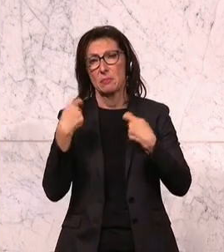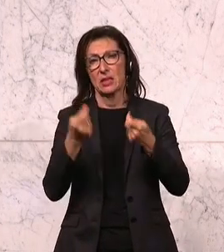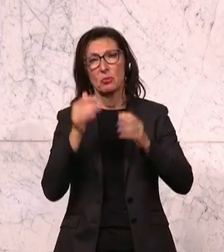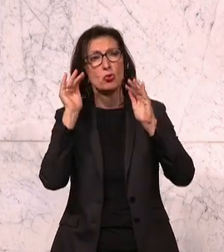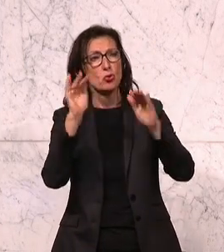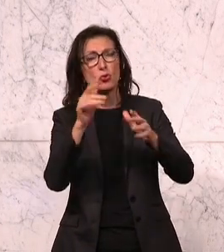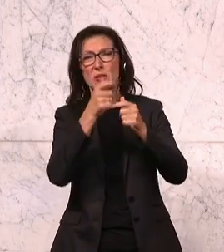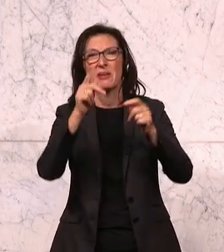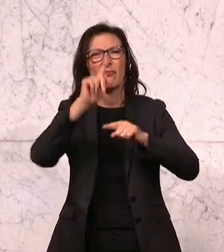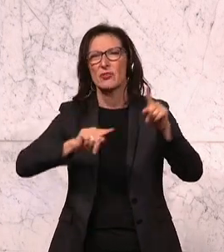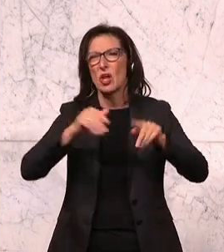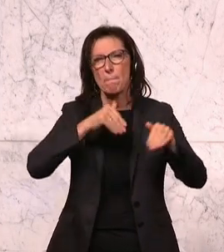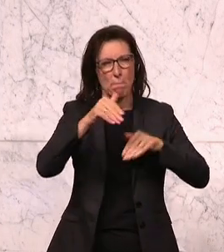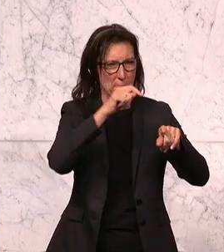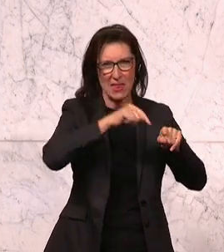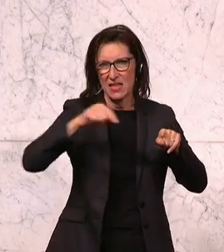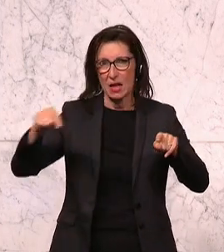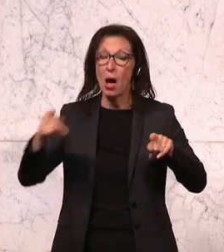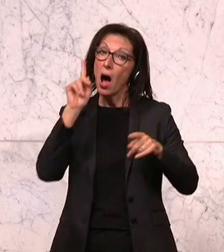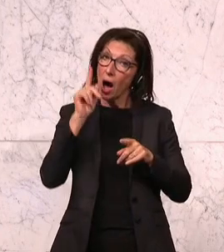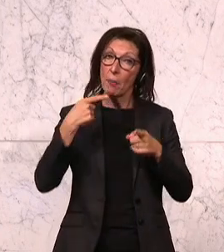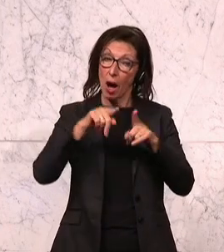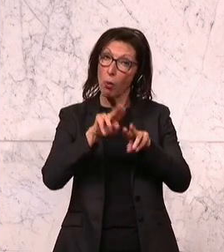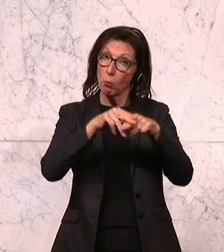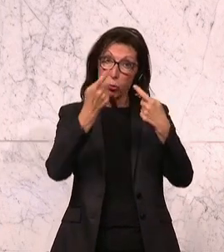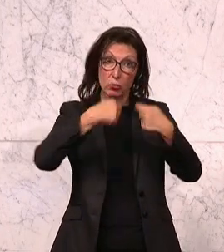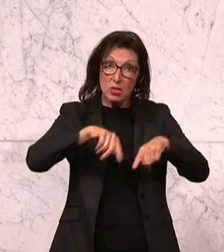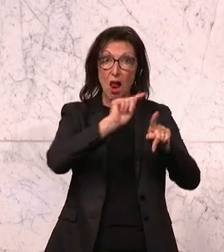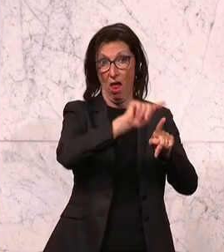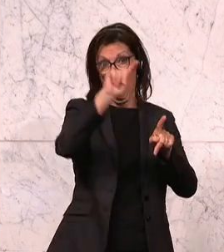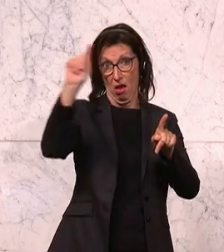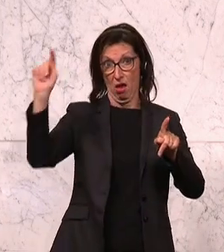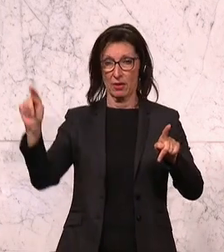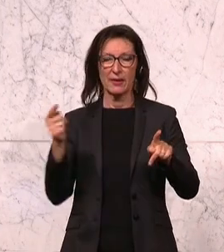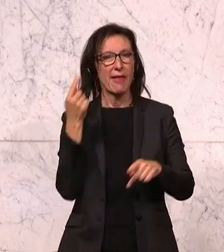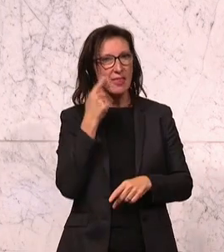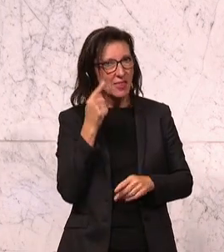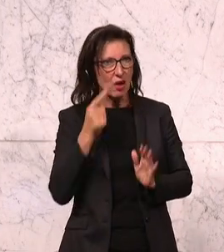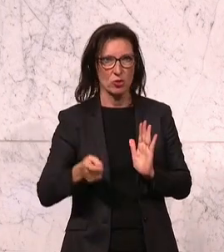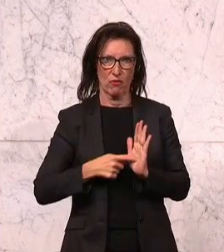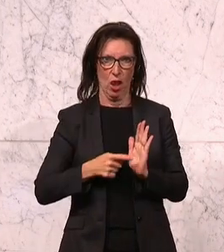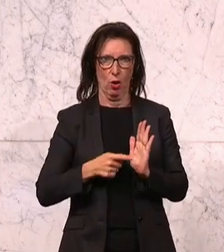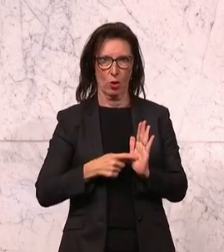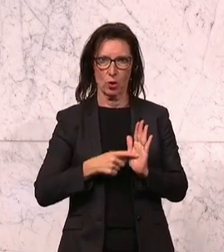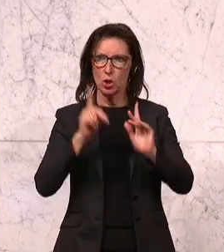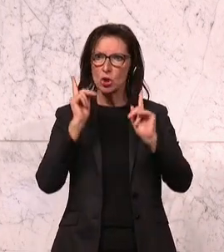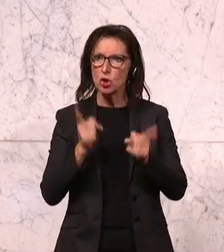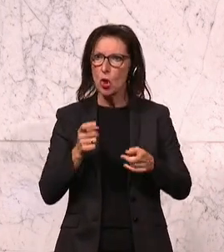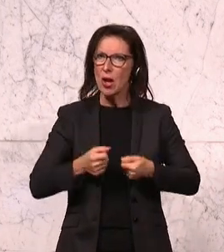unterschiedlichsten Ressorts, aber auch in den Ländern. Und wenn die NEOS fordern, dass es eine Erhebung der